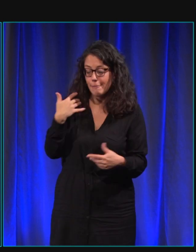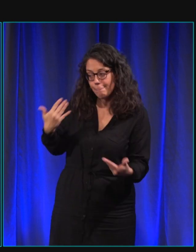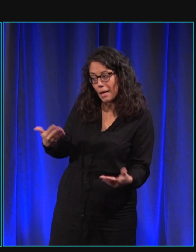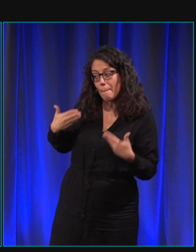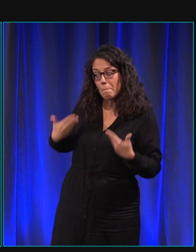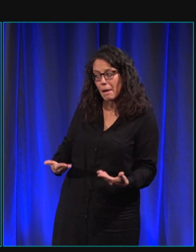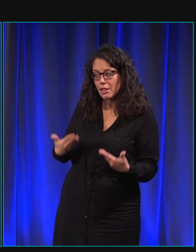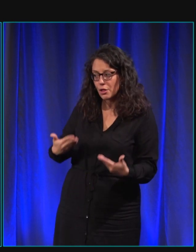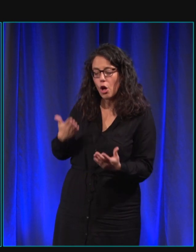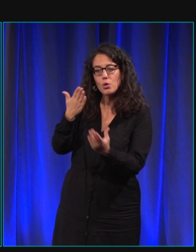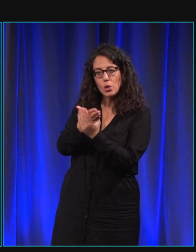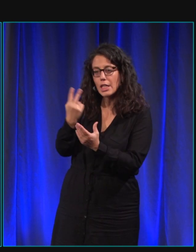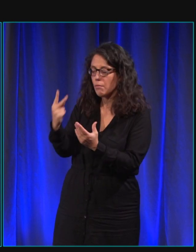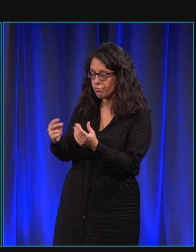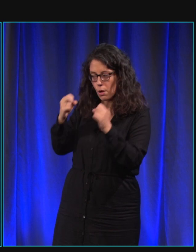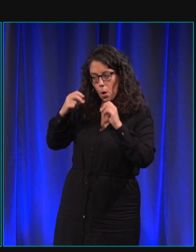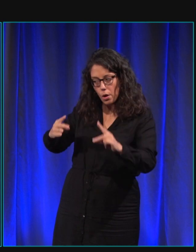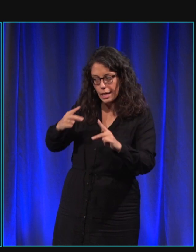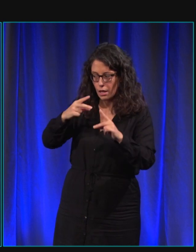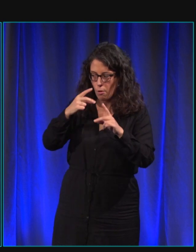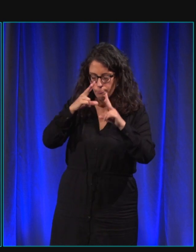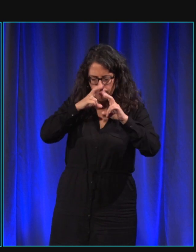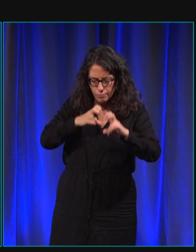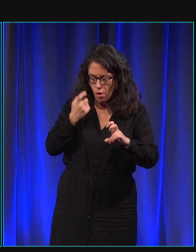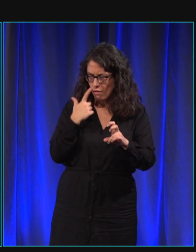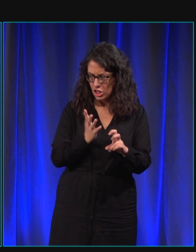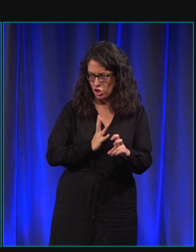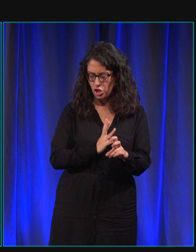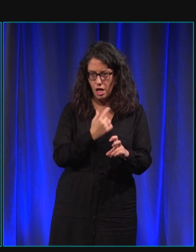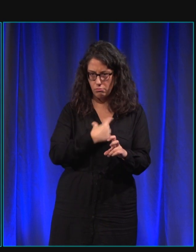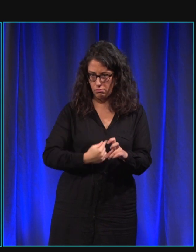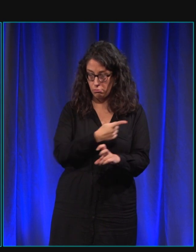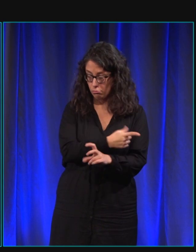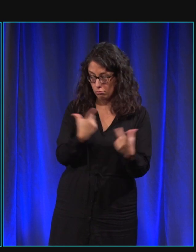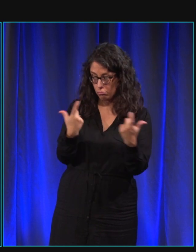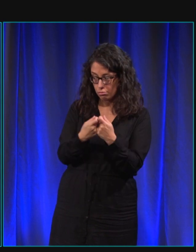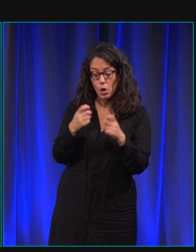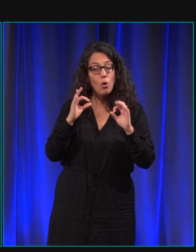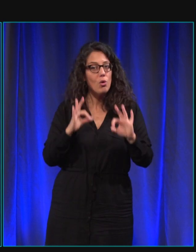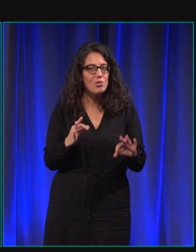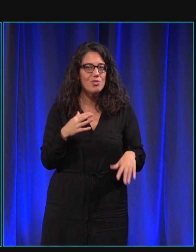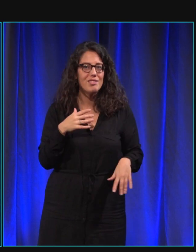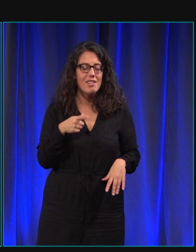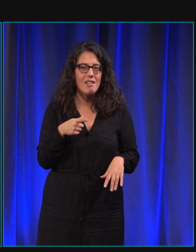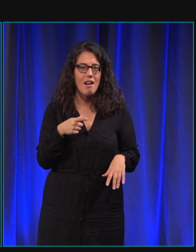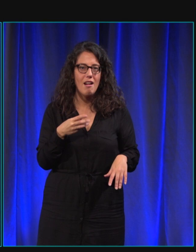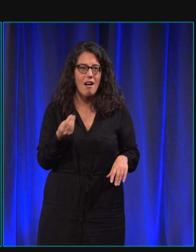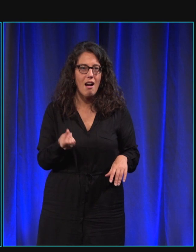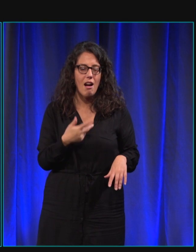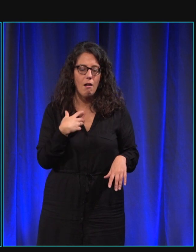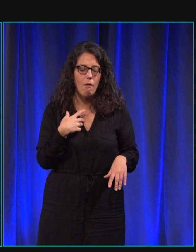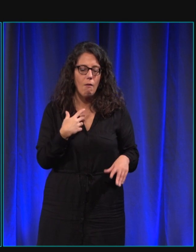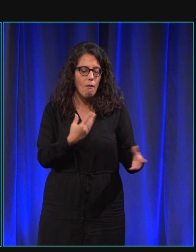à étudier votre dossier et voir si un chien vous convient. Donc là, c'est vrai que j'ai vu des choses tout à fait